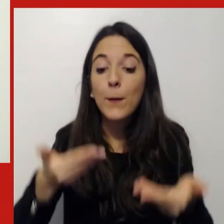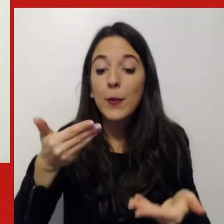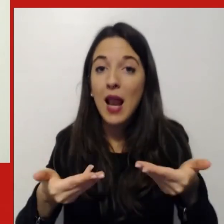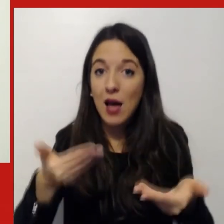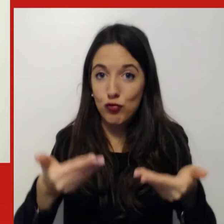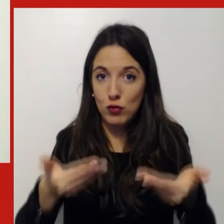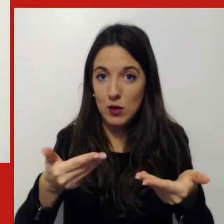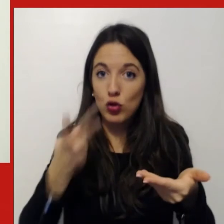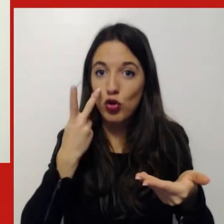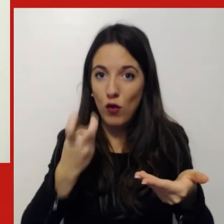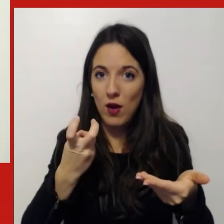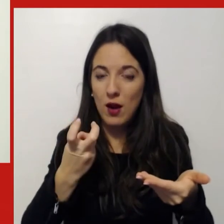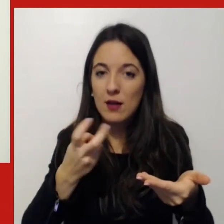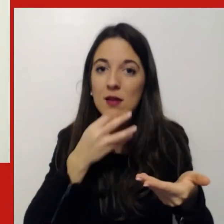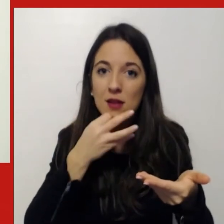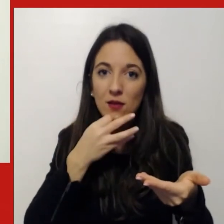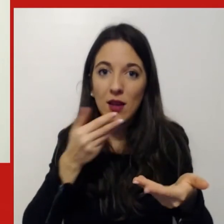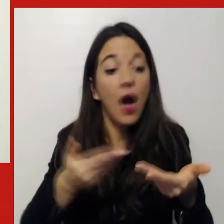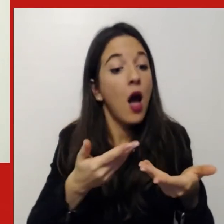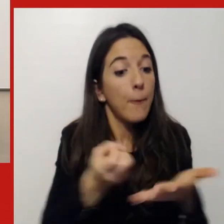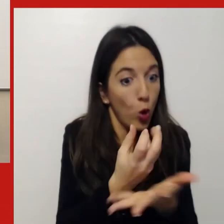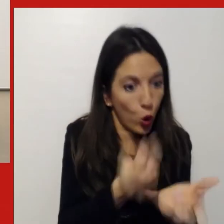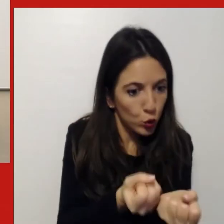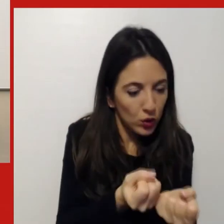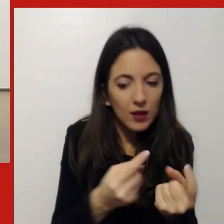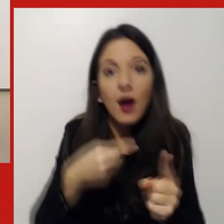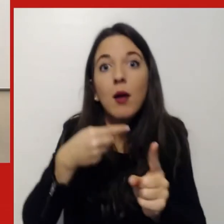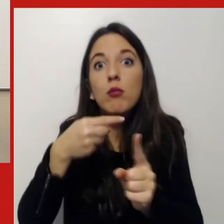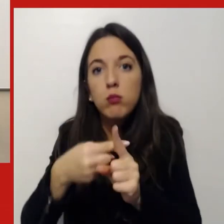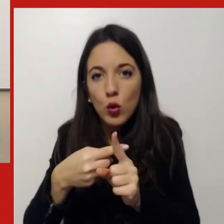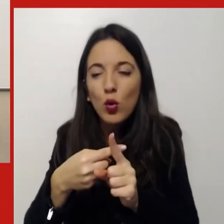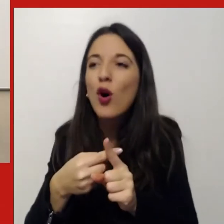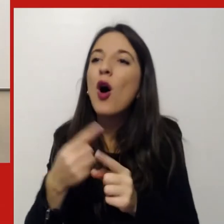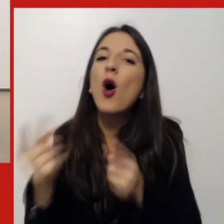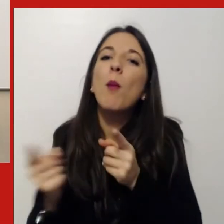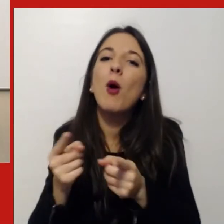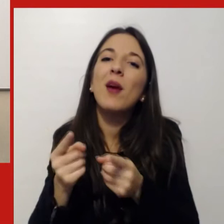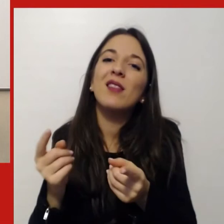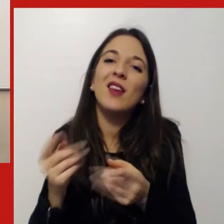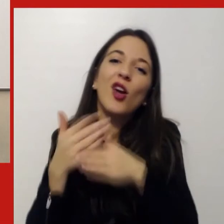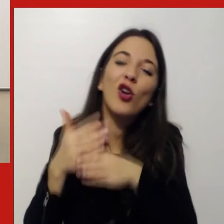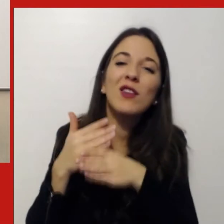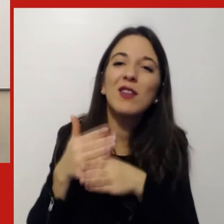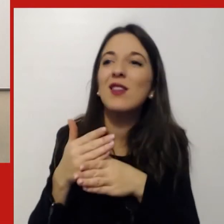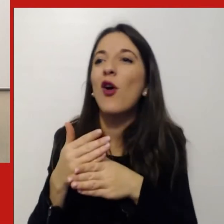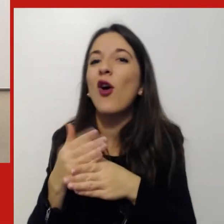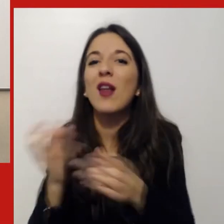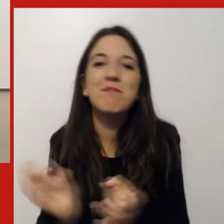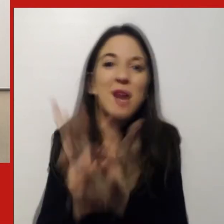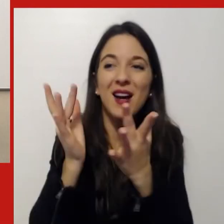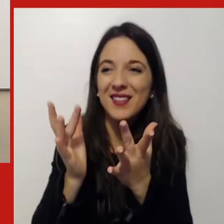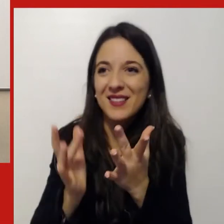spazio per questi momenti di clash, di condivisione, di serendipity. Bene, molto bene, allora possiamo